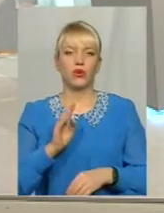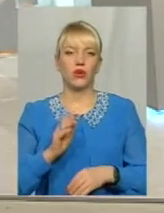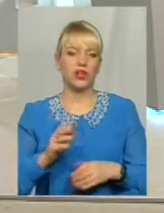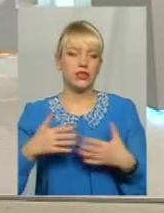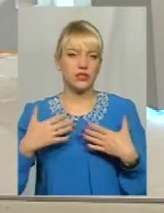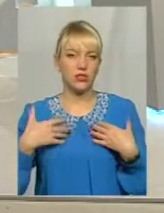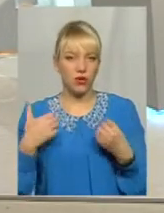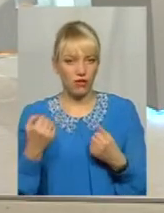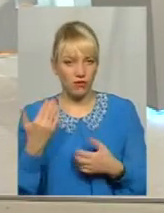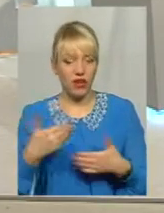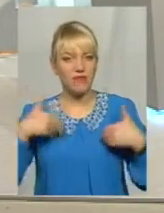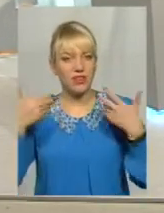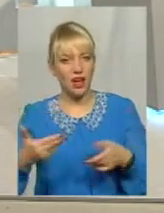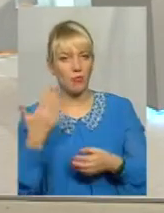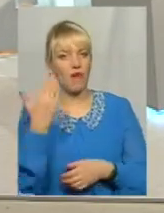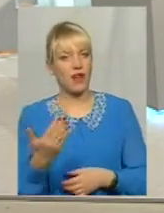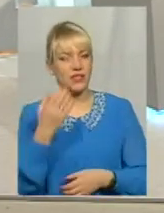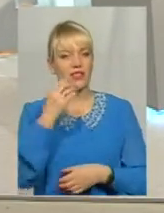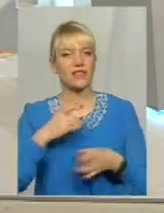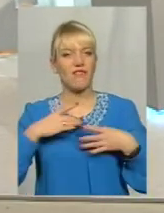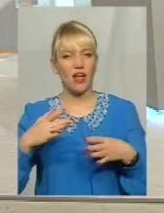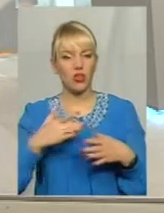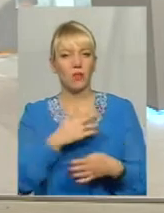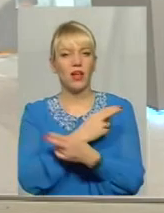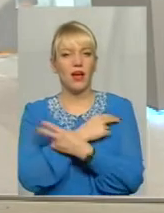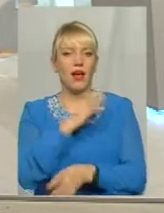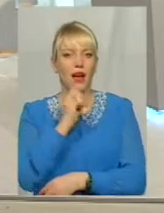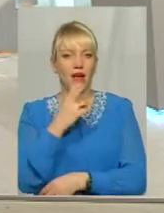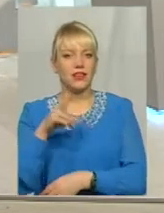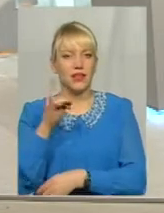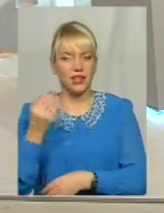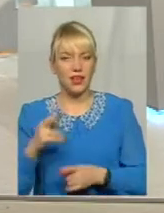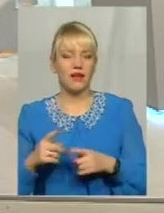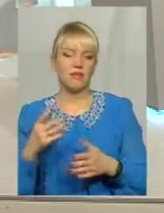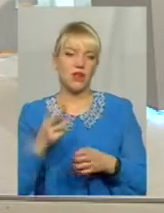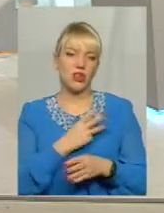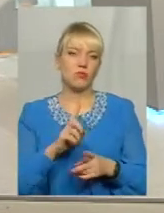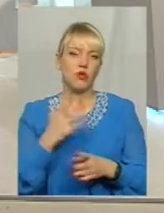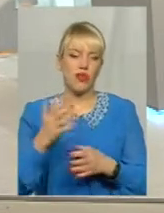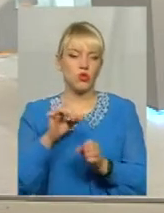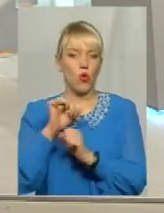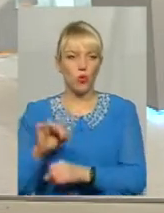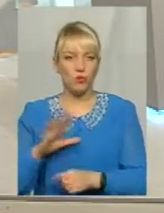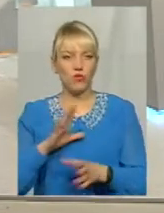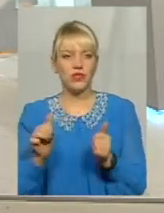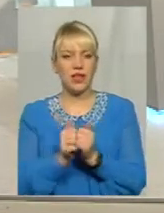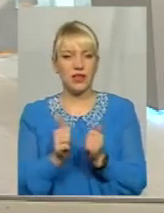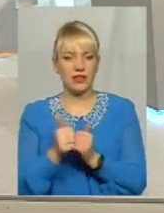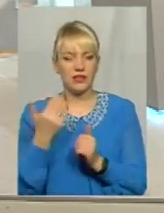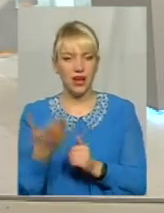бажаю вам, щоб ваш ангел-охоронець був завжди поруч із вами І давав можливість вам